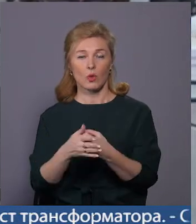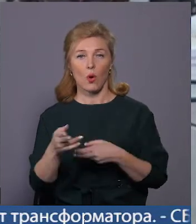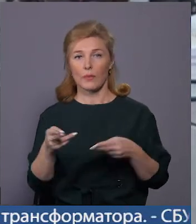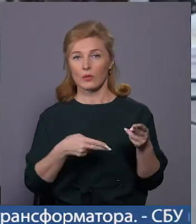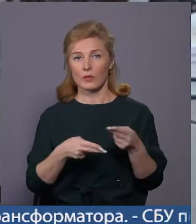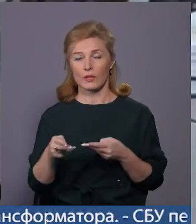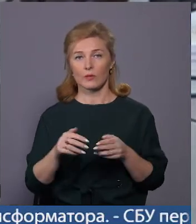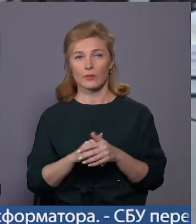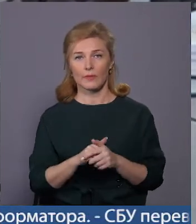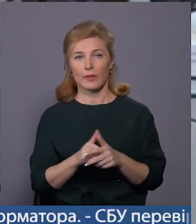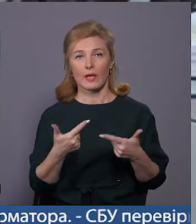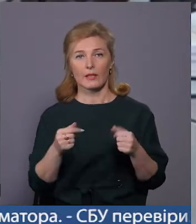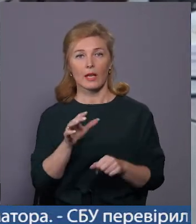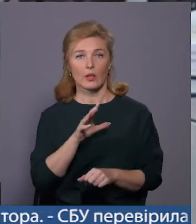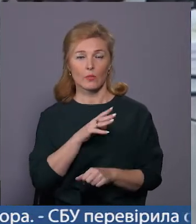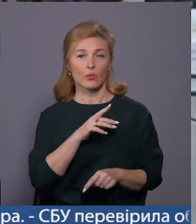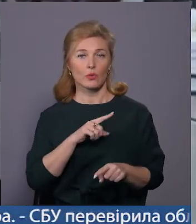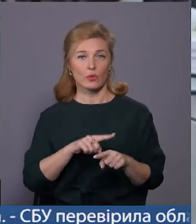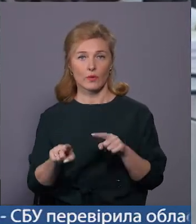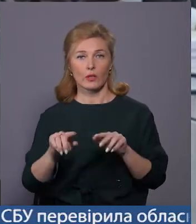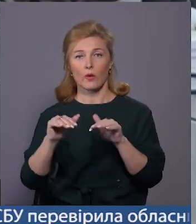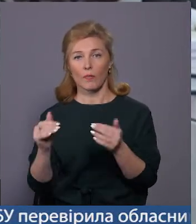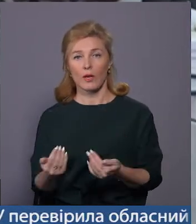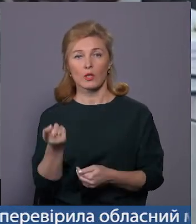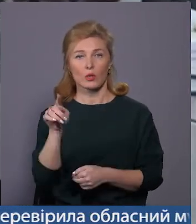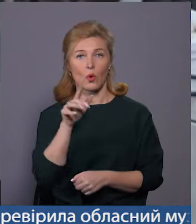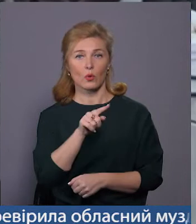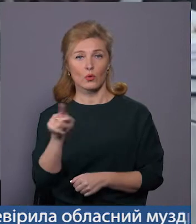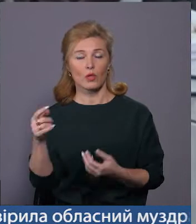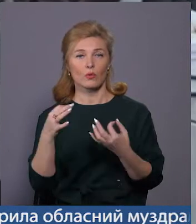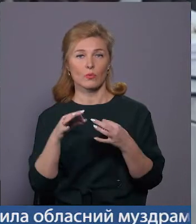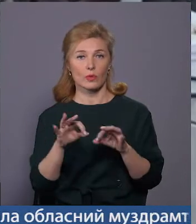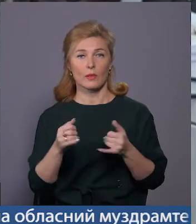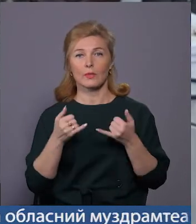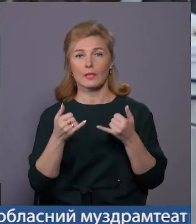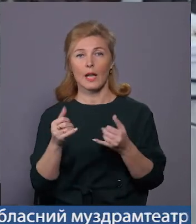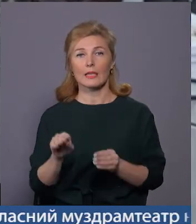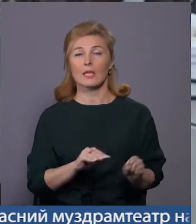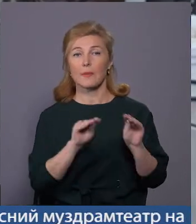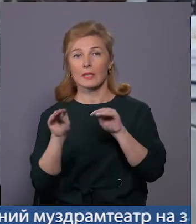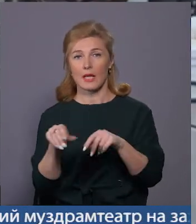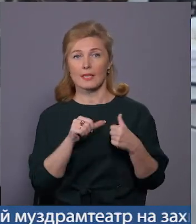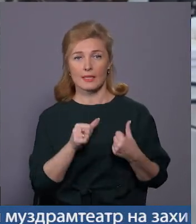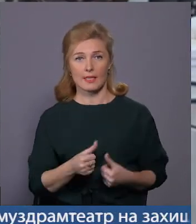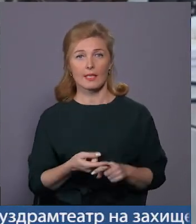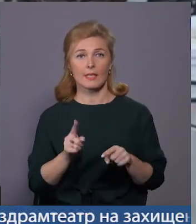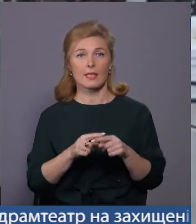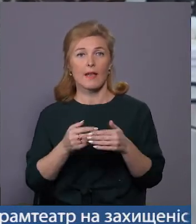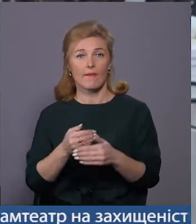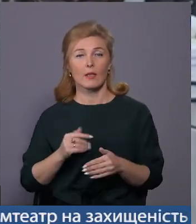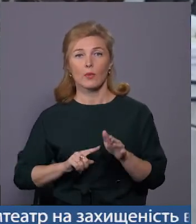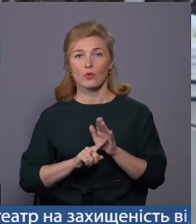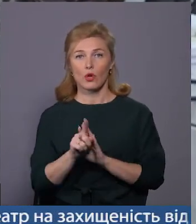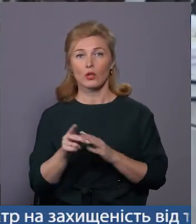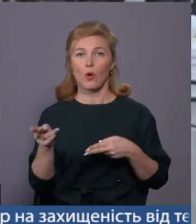власне, де і було швидко. В межах того часу, який допустимий для трансплантації серця, а це від початку